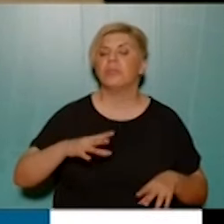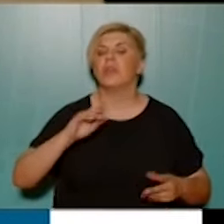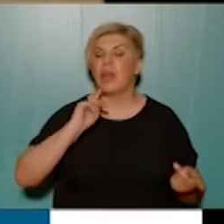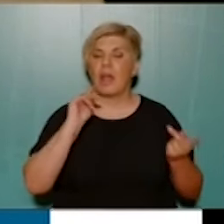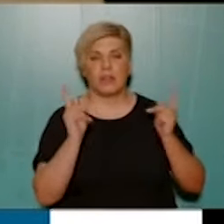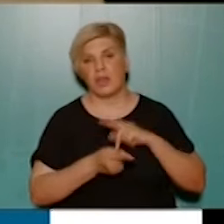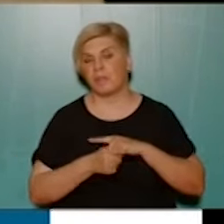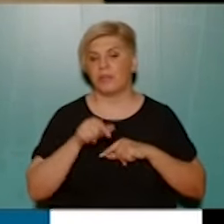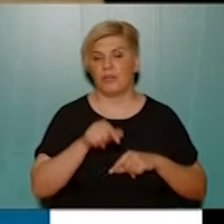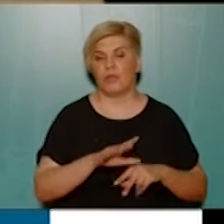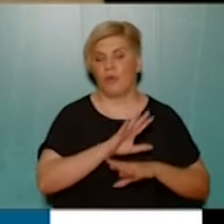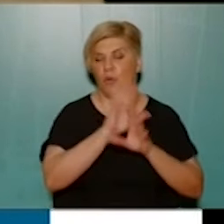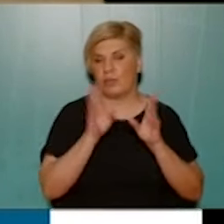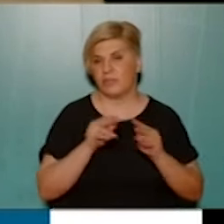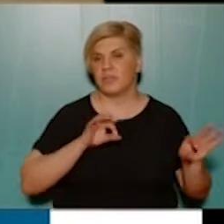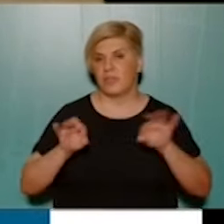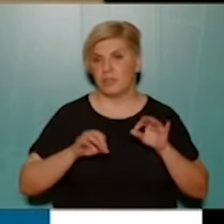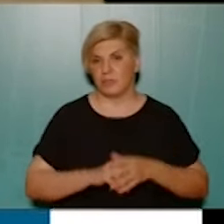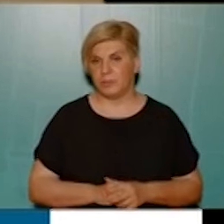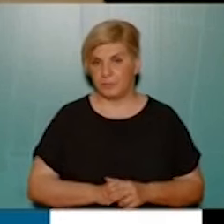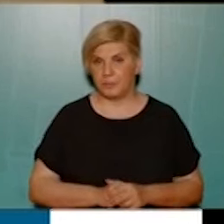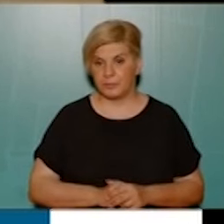ανατραπούν αυτοί οι σχεδιασμοί.